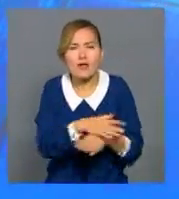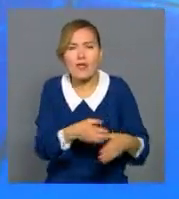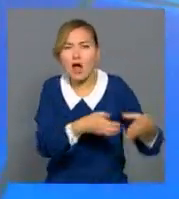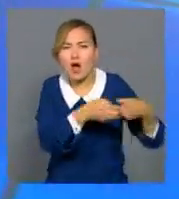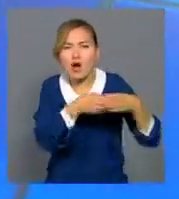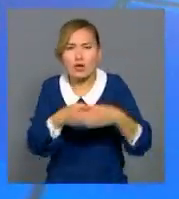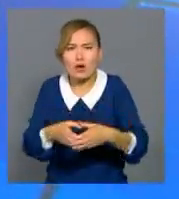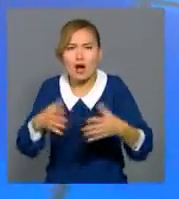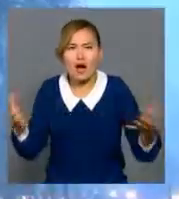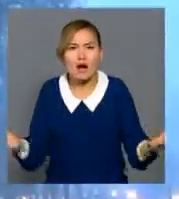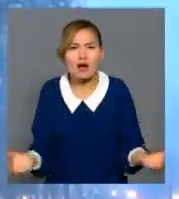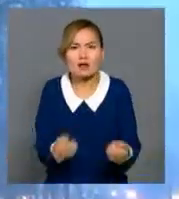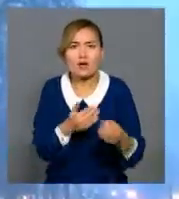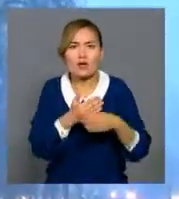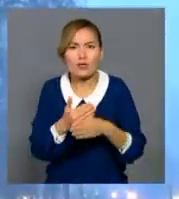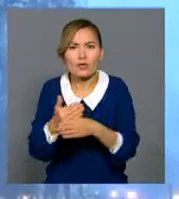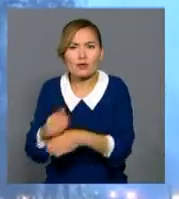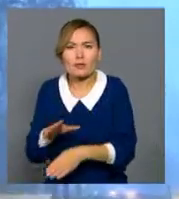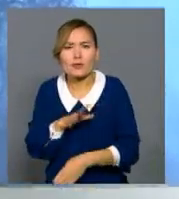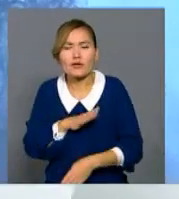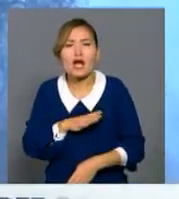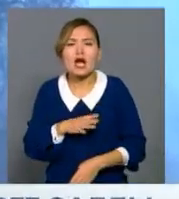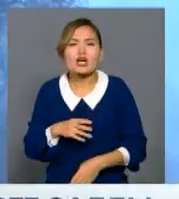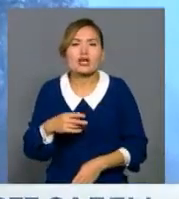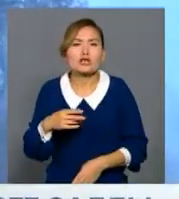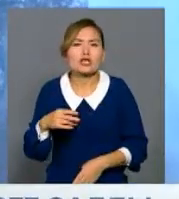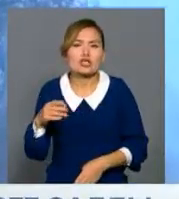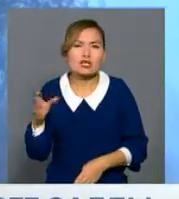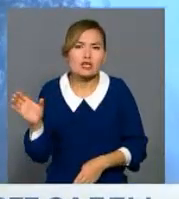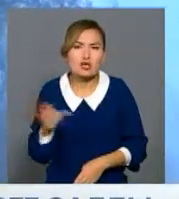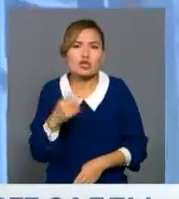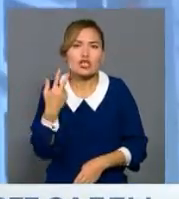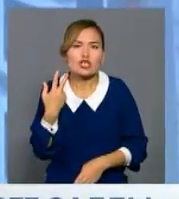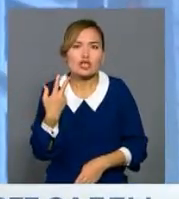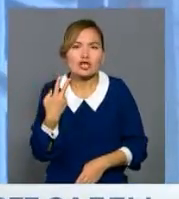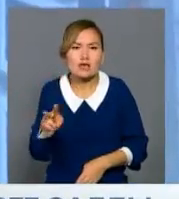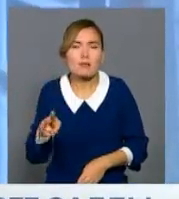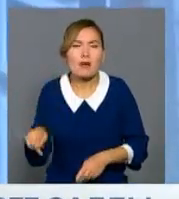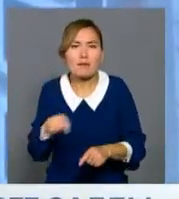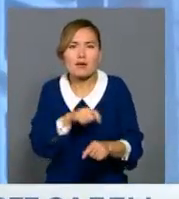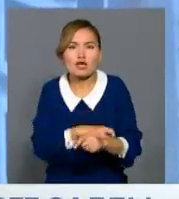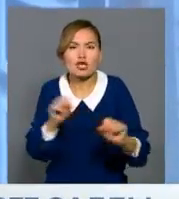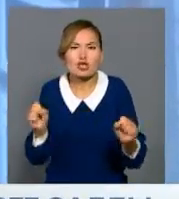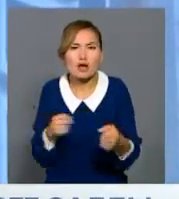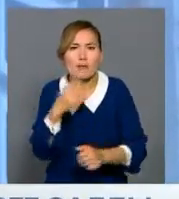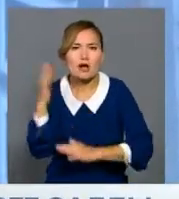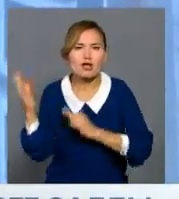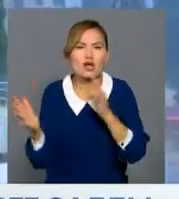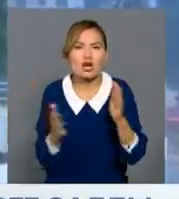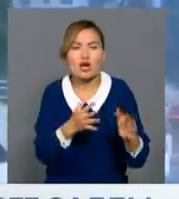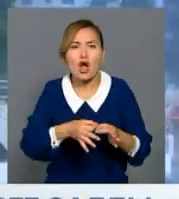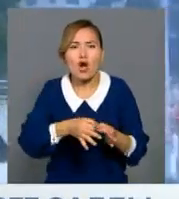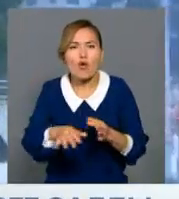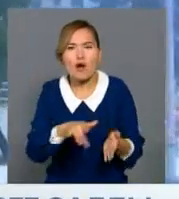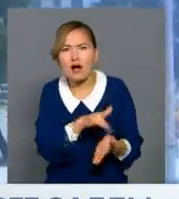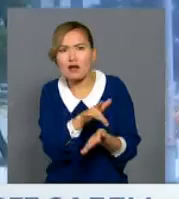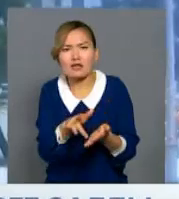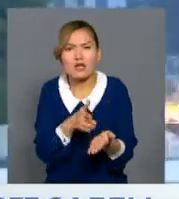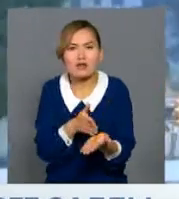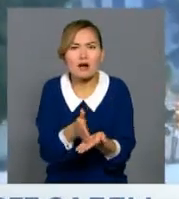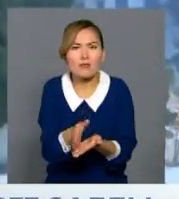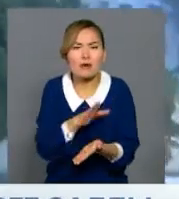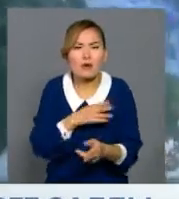министерлігі апатқа қарсы шығыл шараларды қол қалды. Ал секундына 20 метр жылдамдықпен соққан дауыл қазір Гуандун провинциясына жеткен.